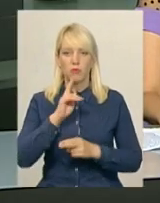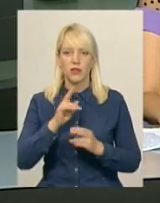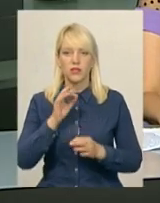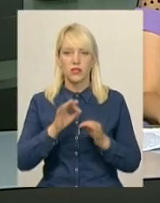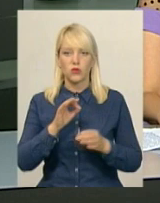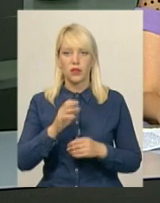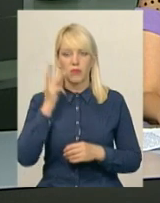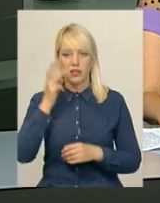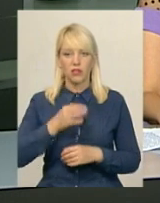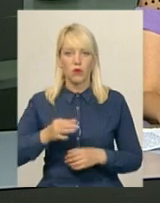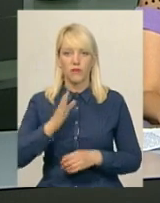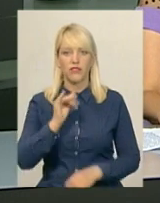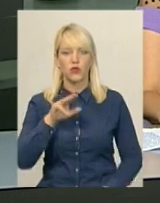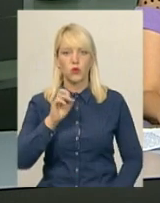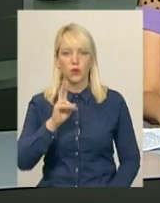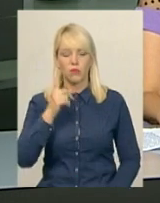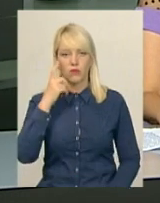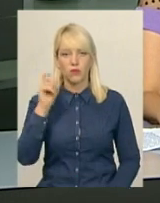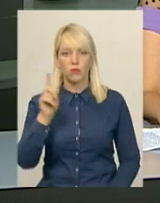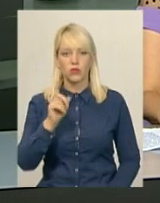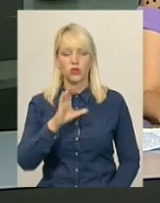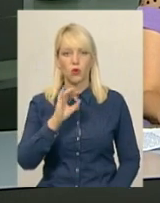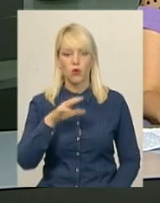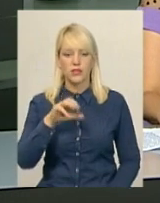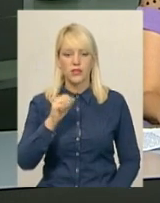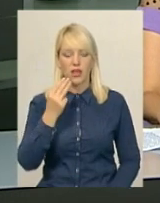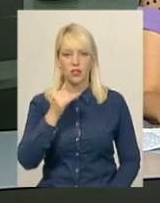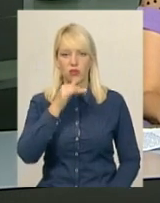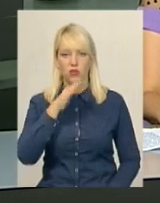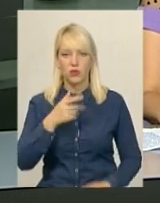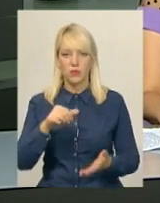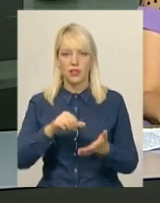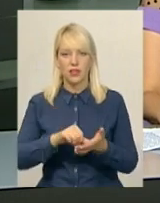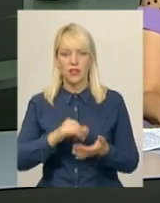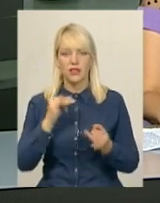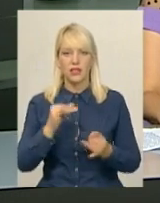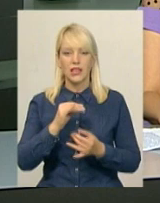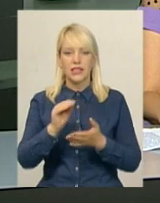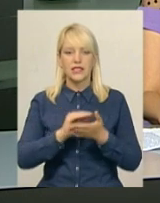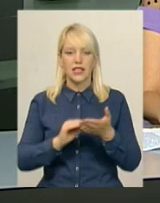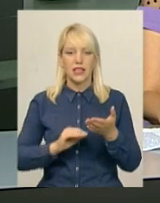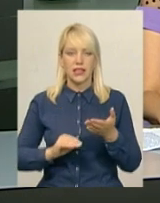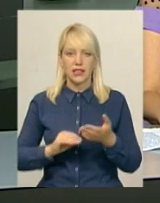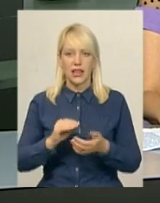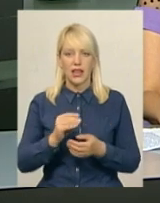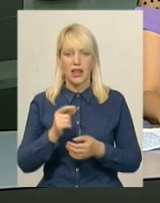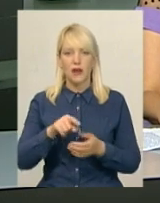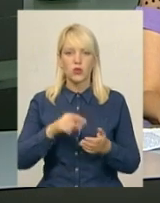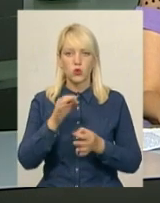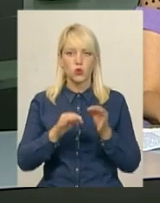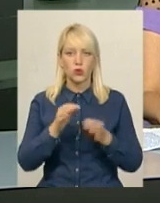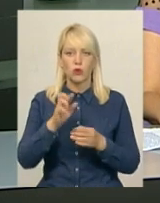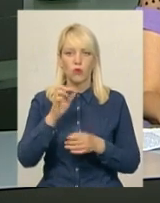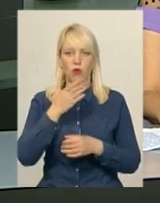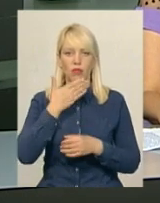Хмельницької області Інна Вітюк повідомила, що Михайло Осташ не може представляти інтереси секретаря Хмельницької міської ради, бо не має